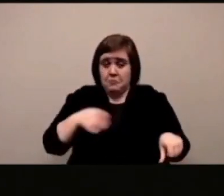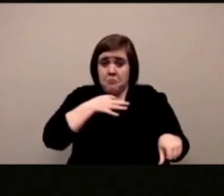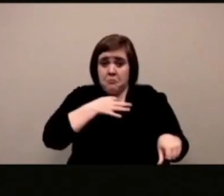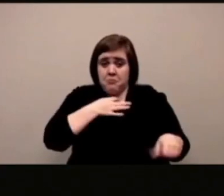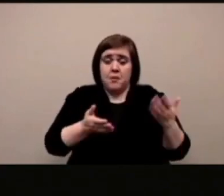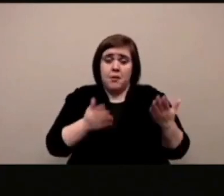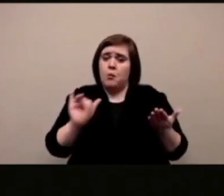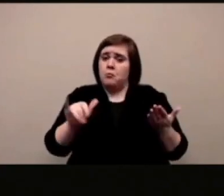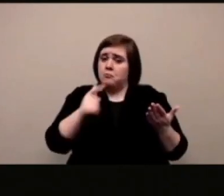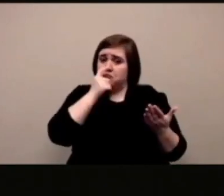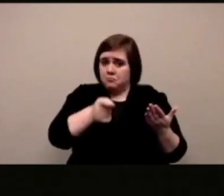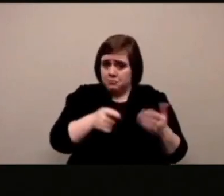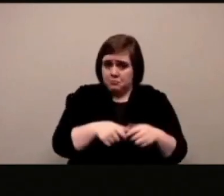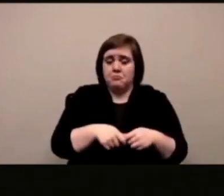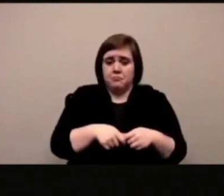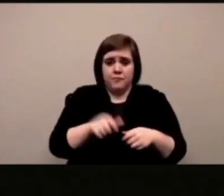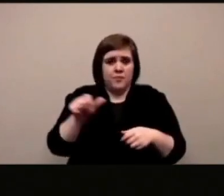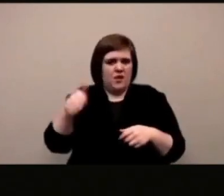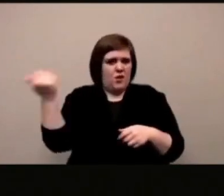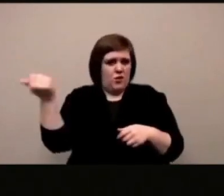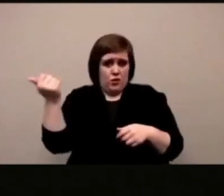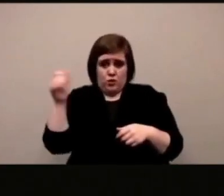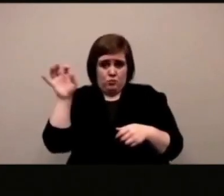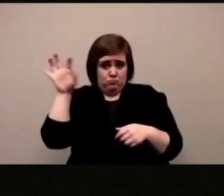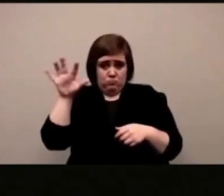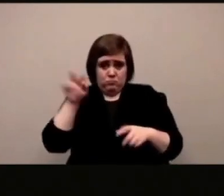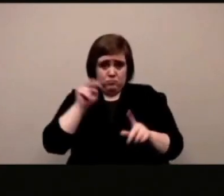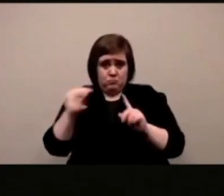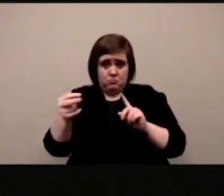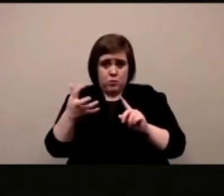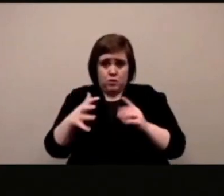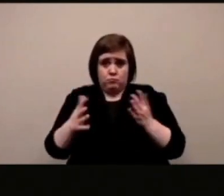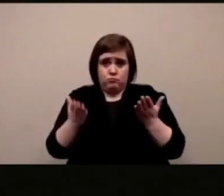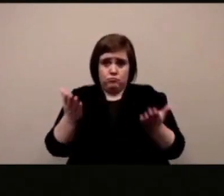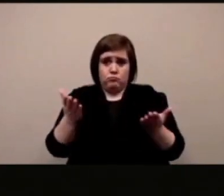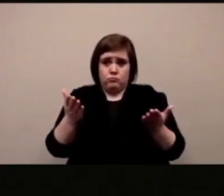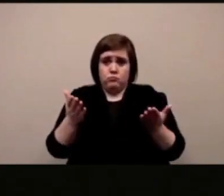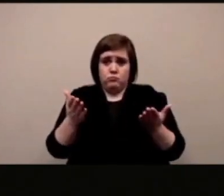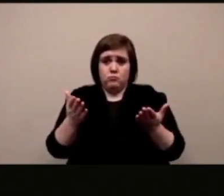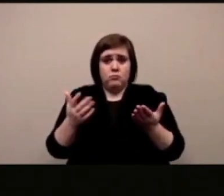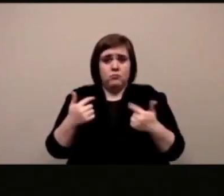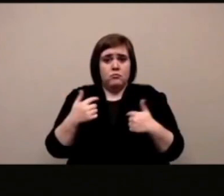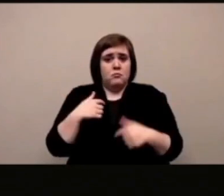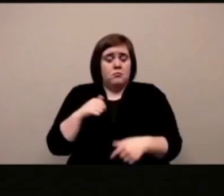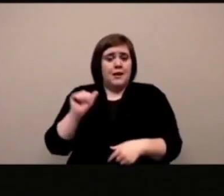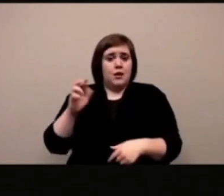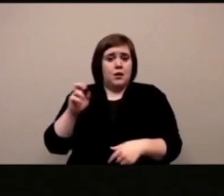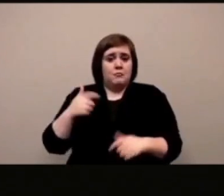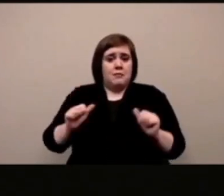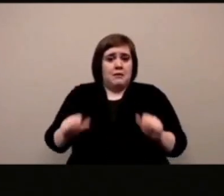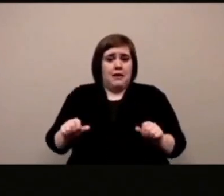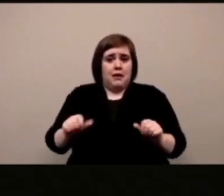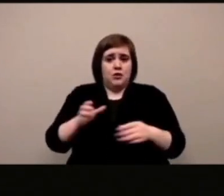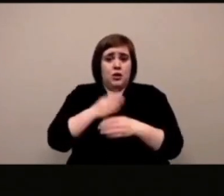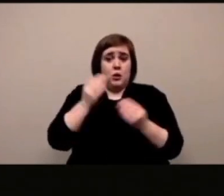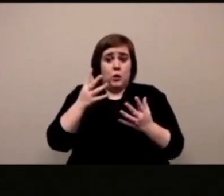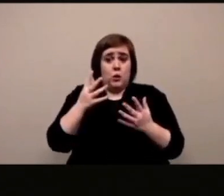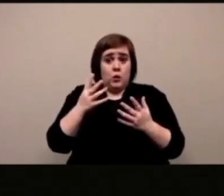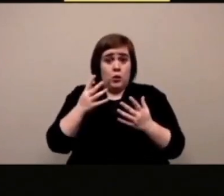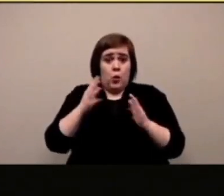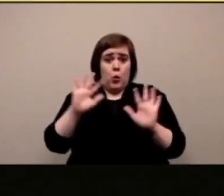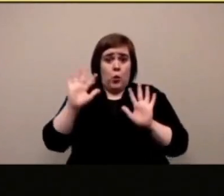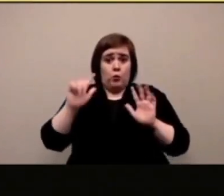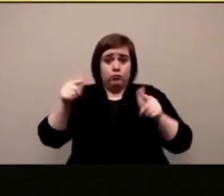due ventilatori di tetto ma non la tua faccia non so se tu potresti combinare le due qualcun altro vuole